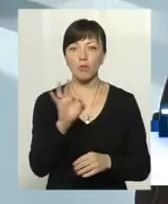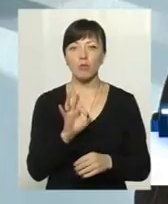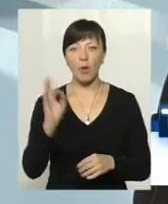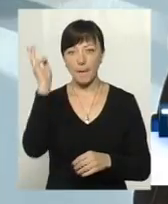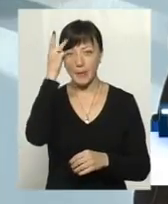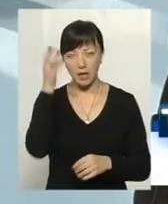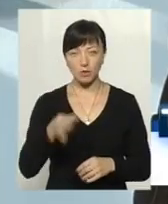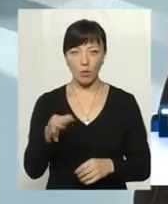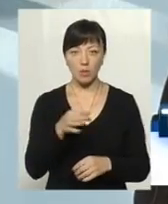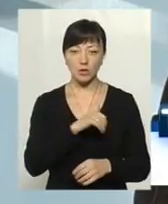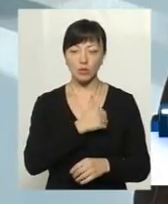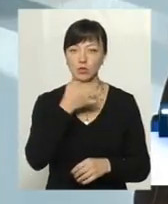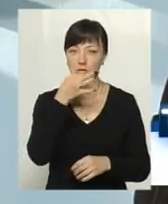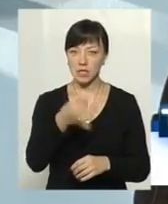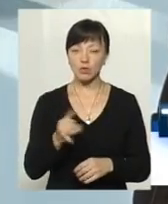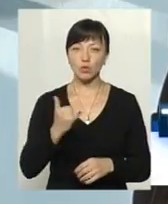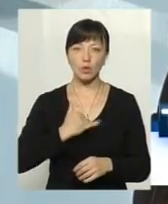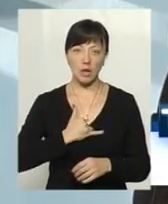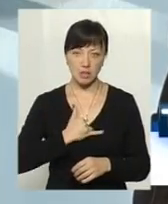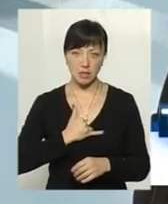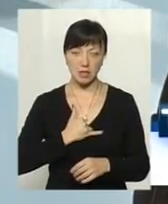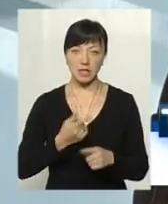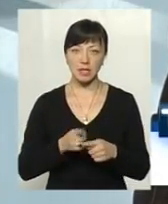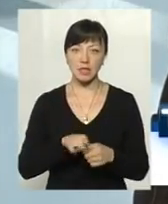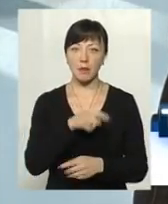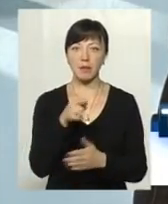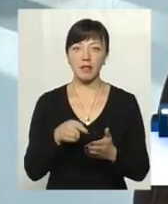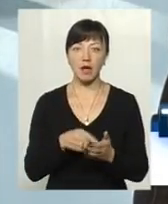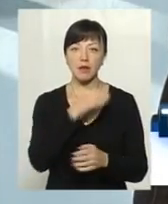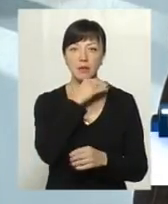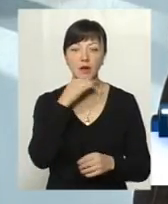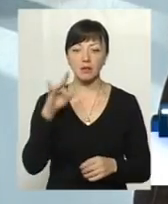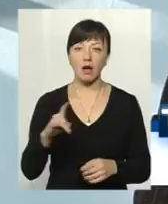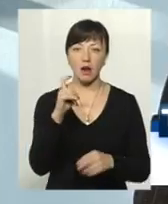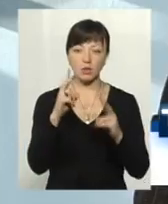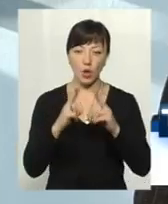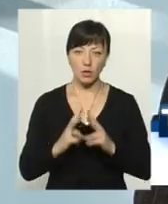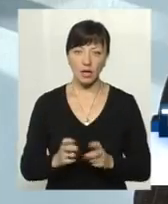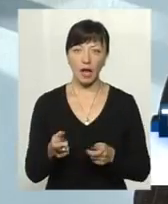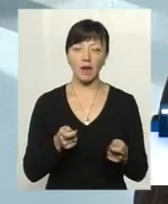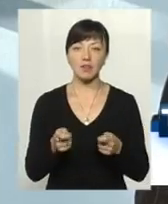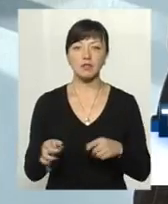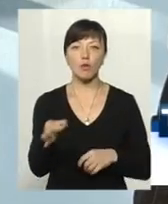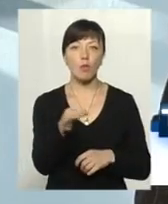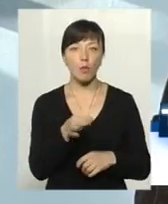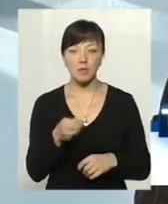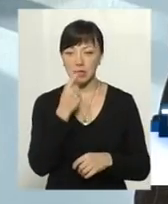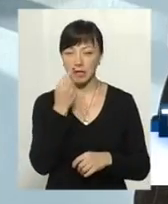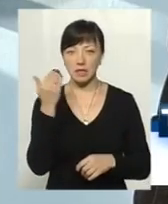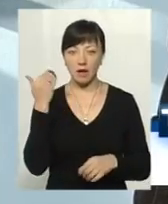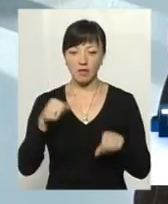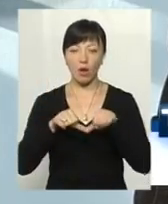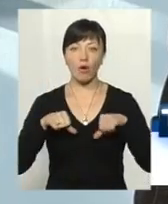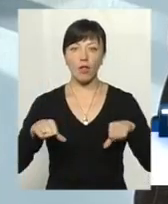Хмельницької області, то хочу зазначити, що у нас це питання неодноразово розглядалося керівництвом області, зокрема недавно на